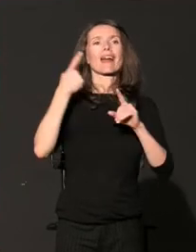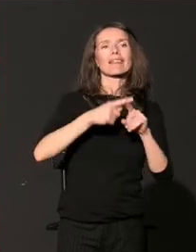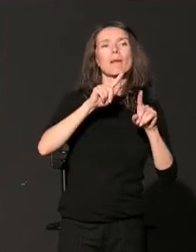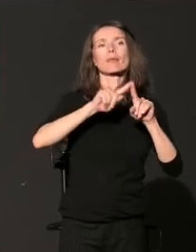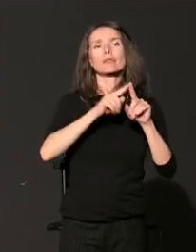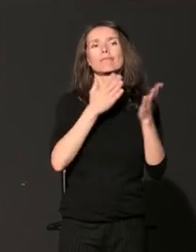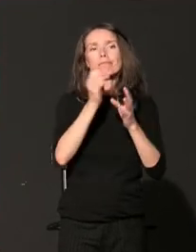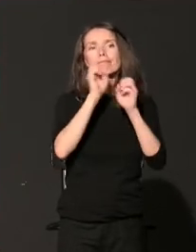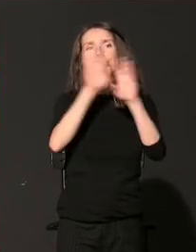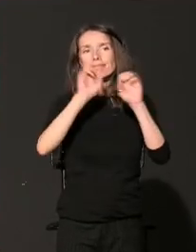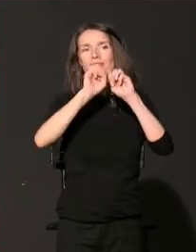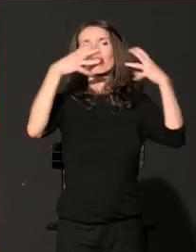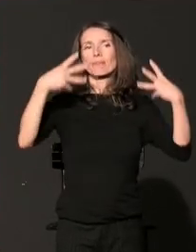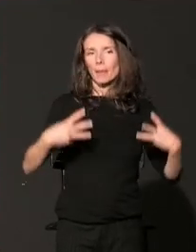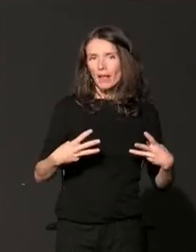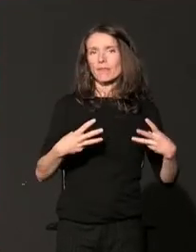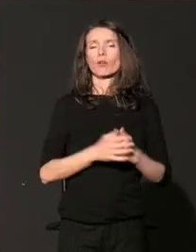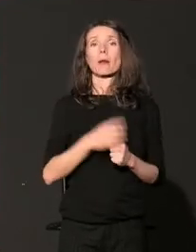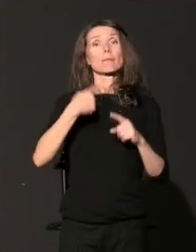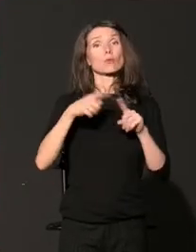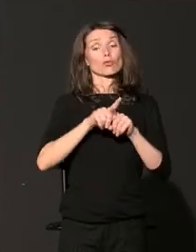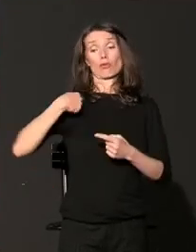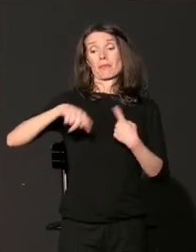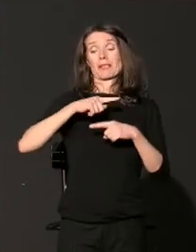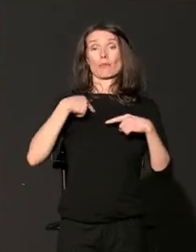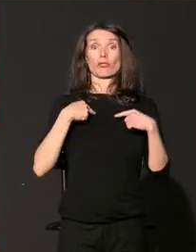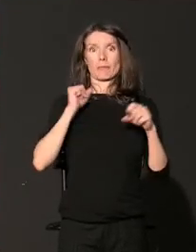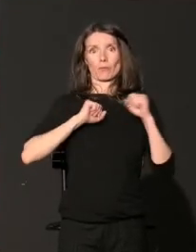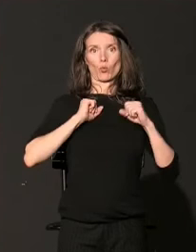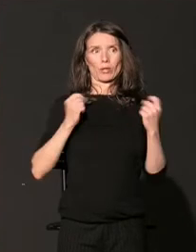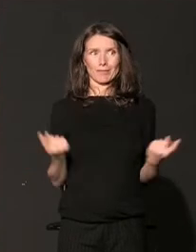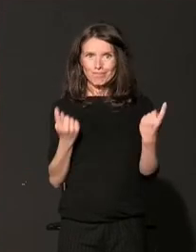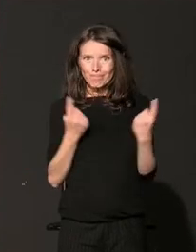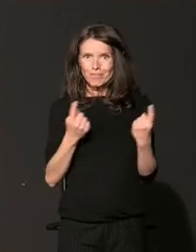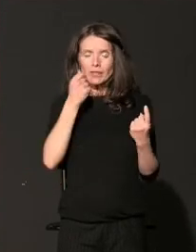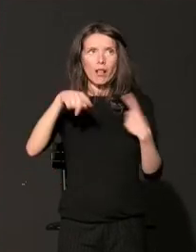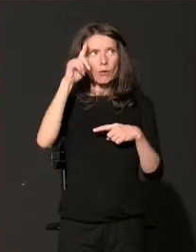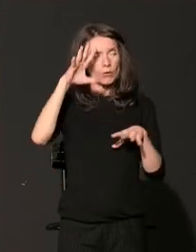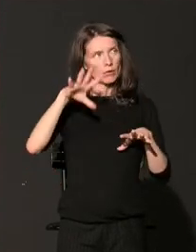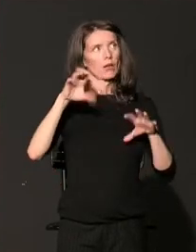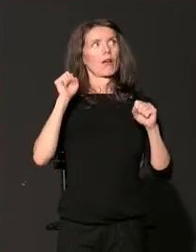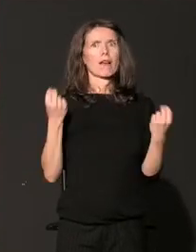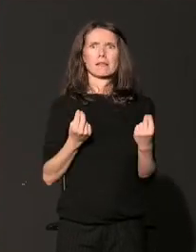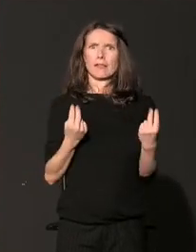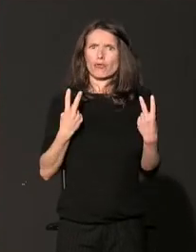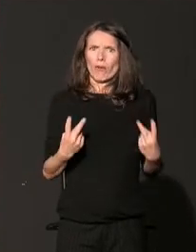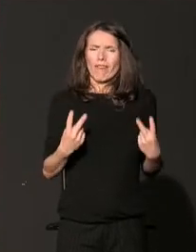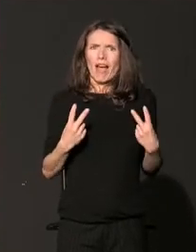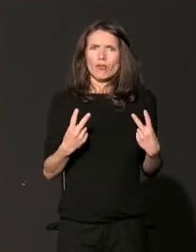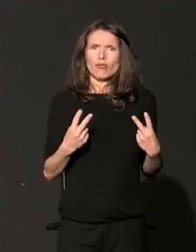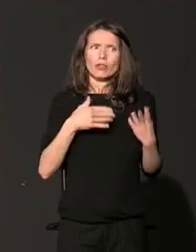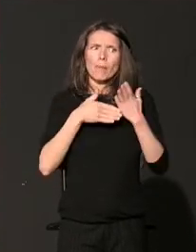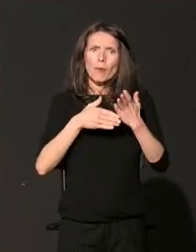da doprinesemo jačanju svesti u javnosti zašto je važno da pomažemo drugima i kako time doprinosimo